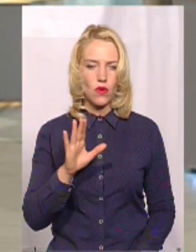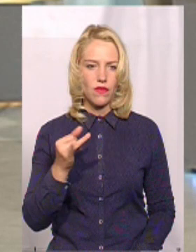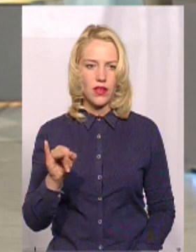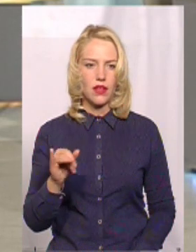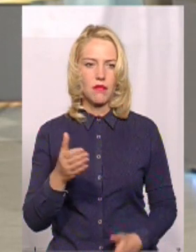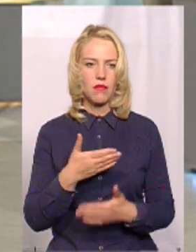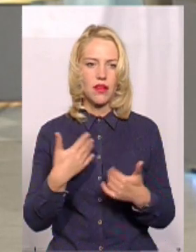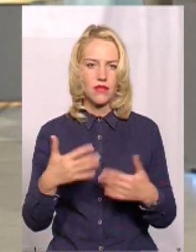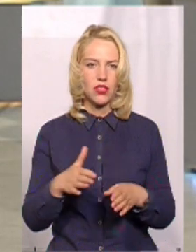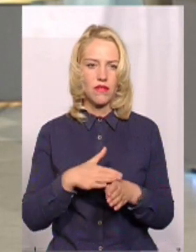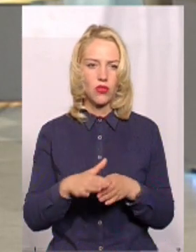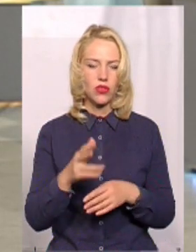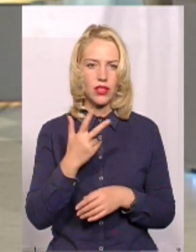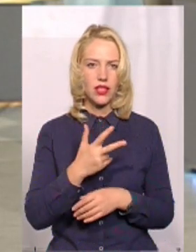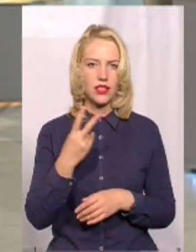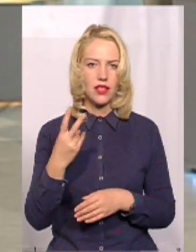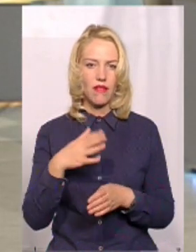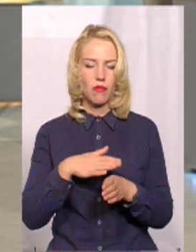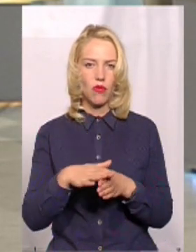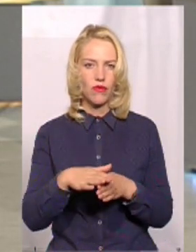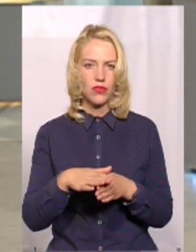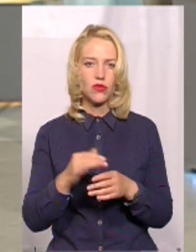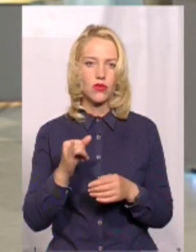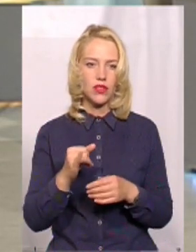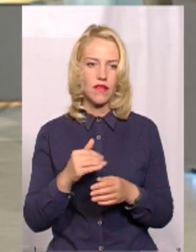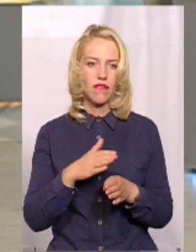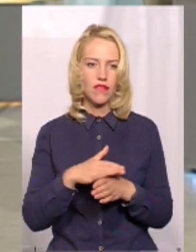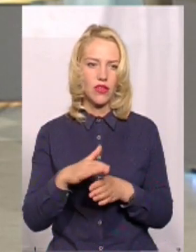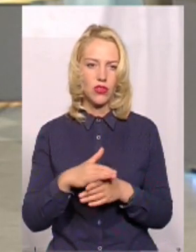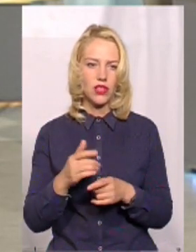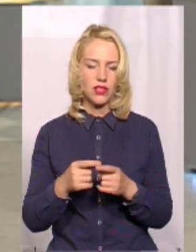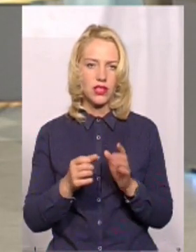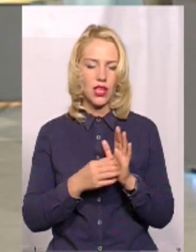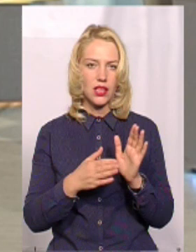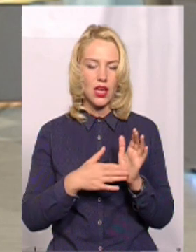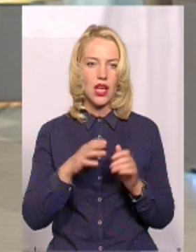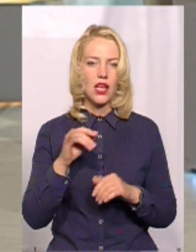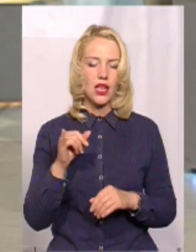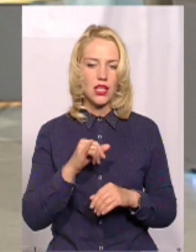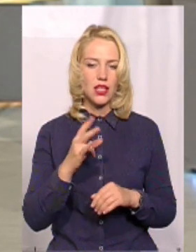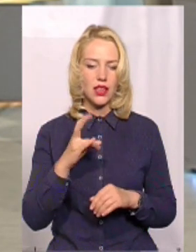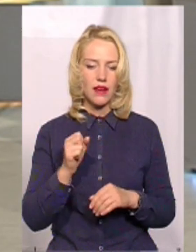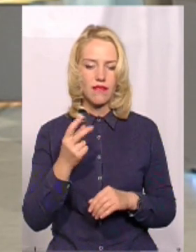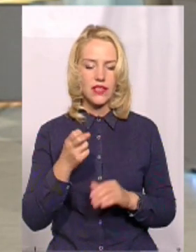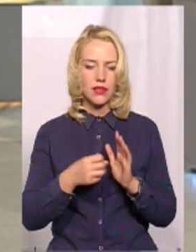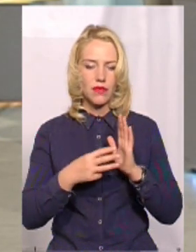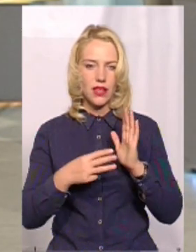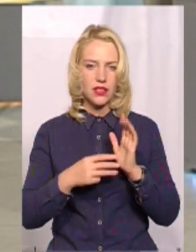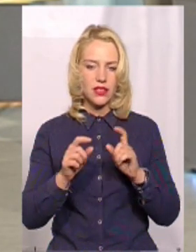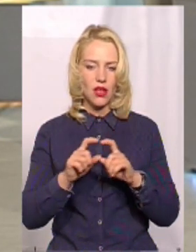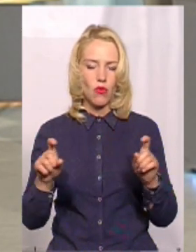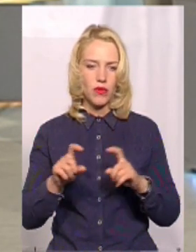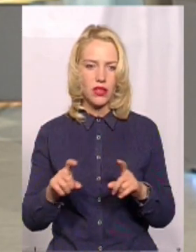32 повністю, які виконані і здані, а на 18 об'єктах